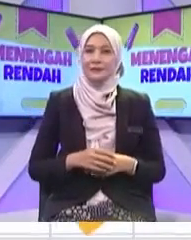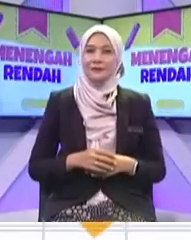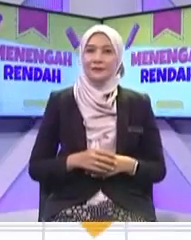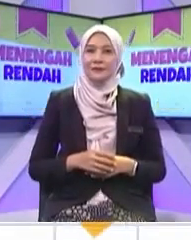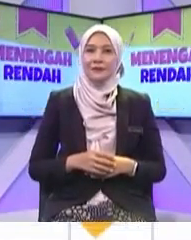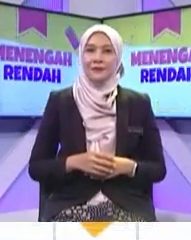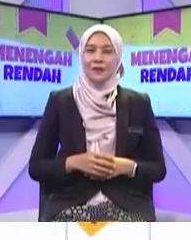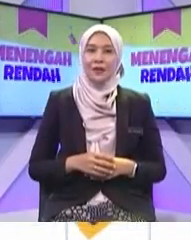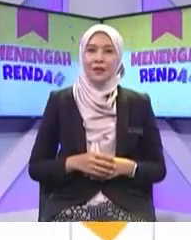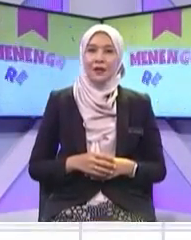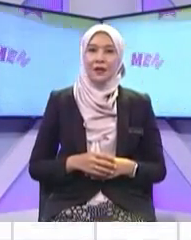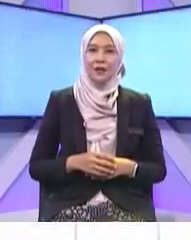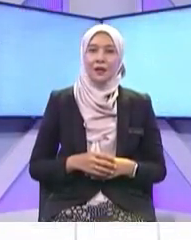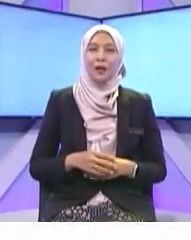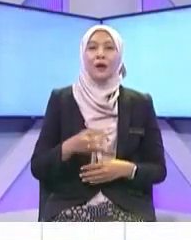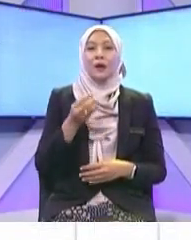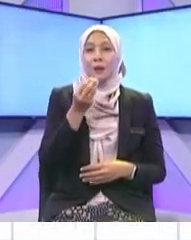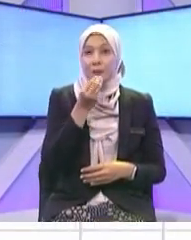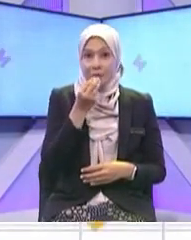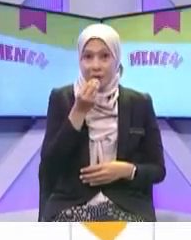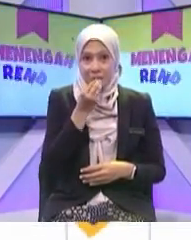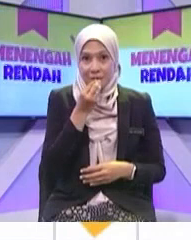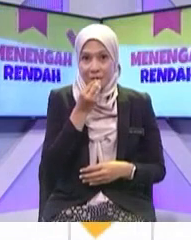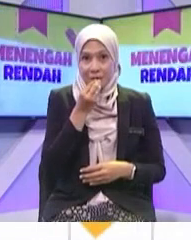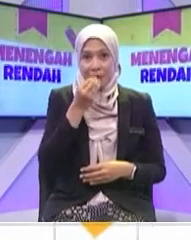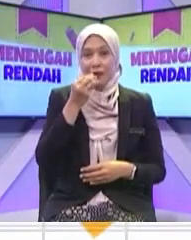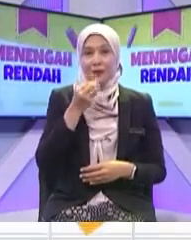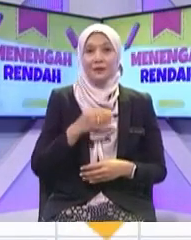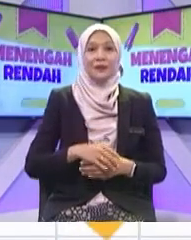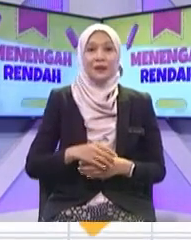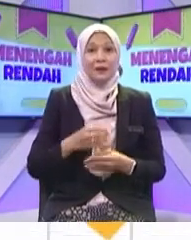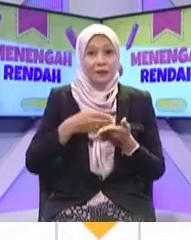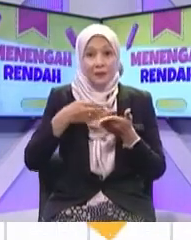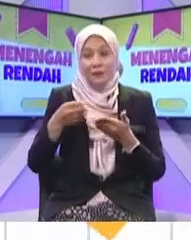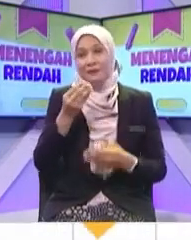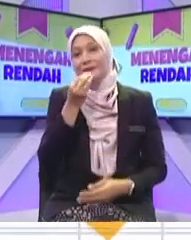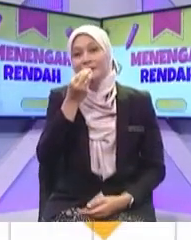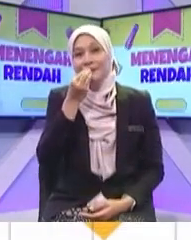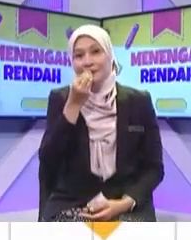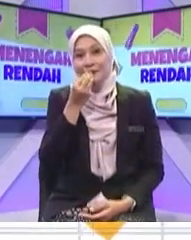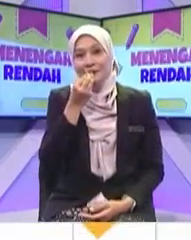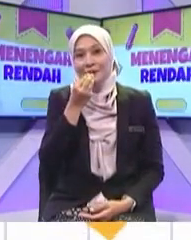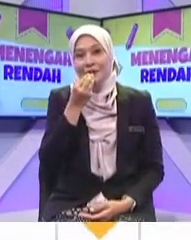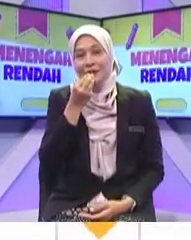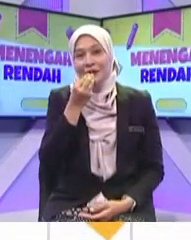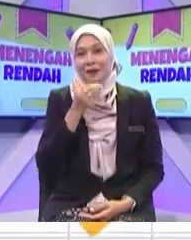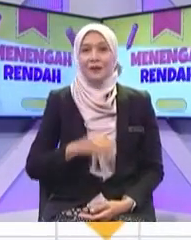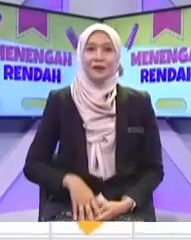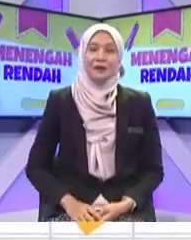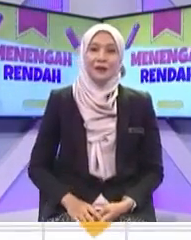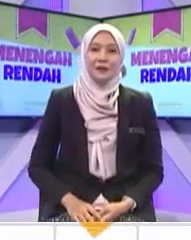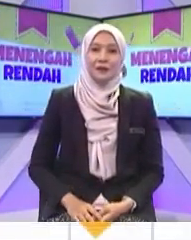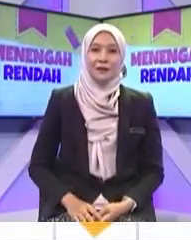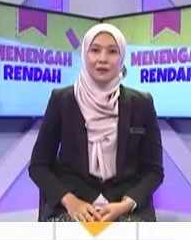Contohnya Membeli makanan Secara dalam talian Haa Membeli makanan Secara dalam talian Dia bayar secara dalam talian Dan